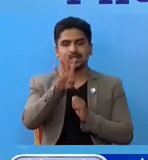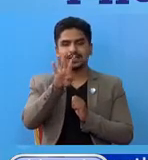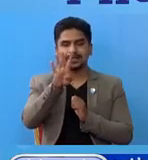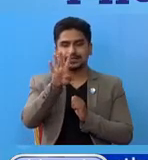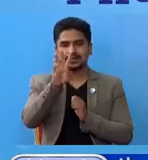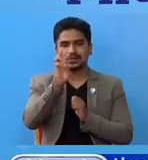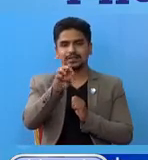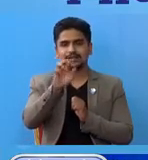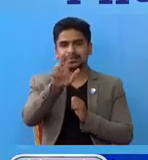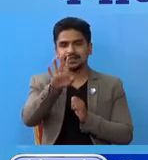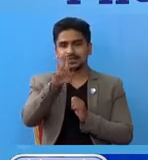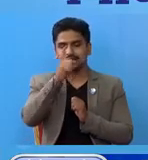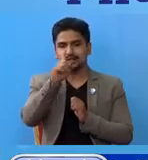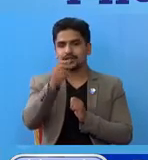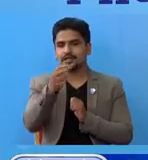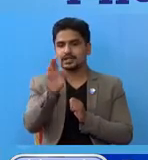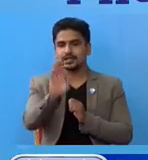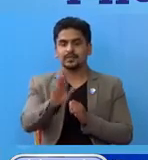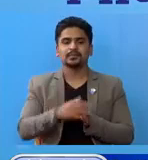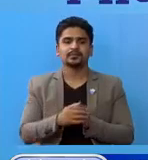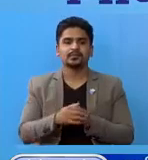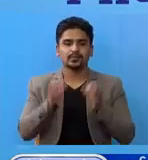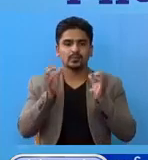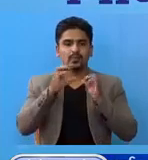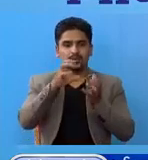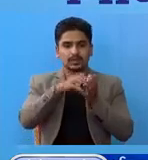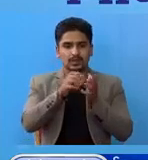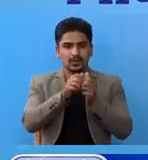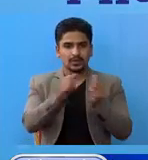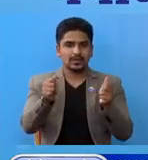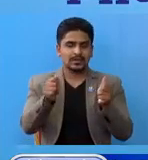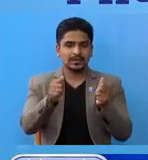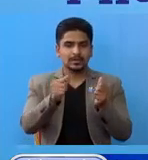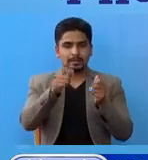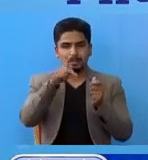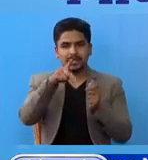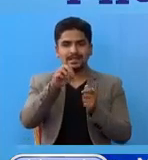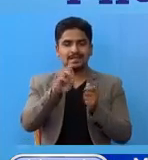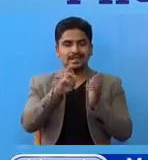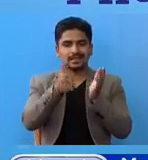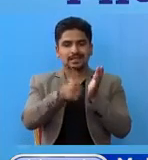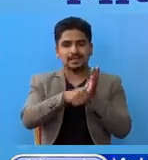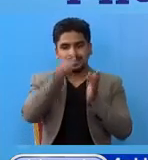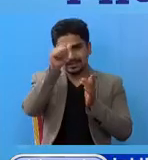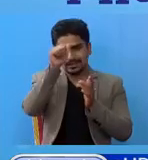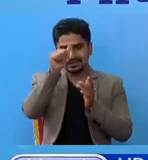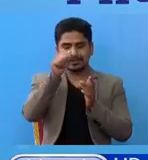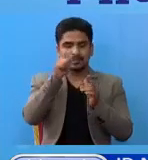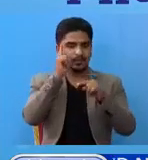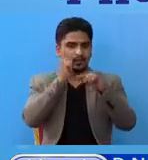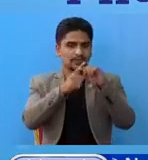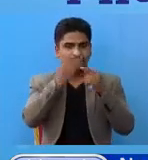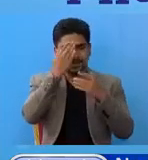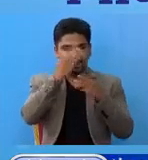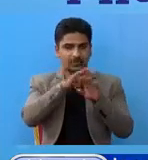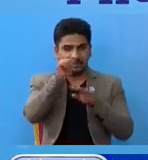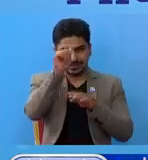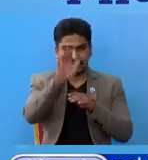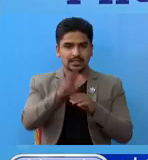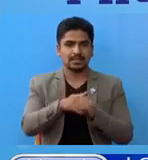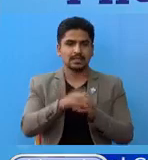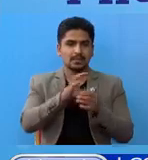अब प्रयोक्साला अनुचार PCR टेस्ट पोजीटिव हुने अरुको विवरण मां प्रस्तुत गर्न चाहांचु